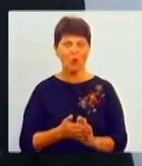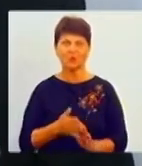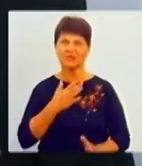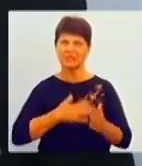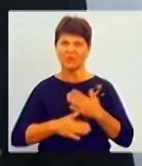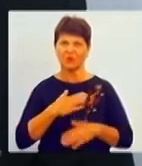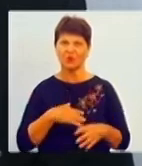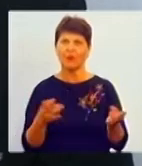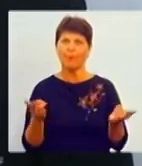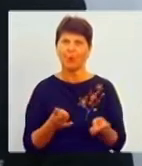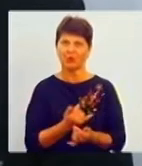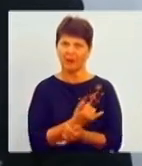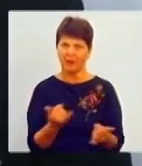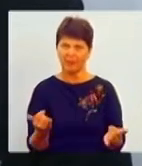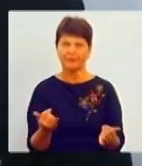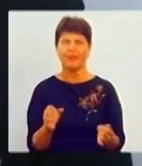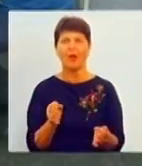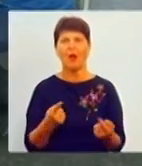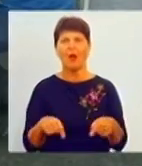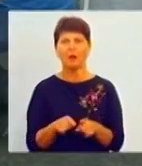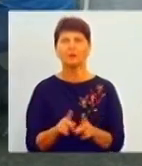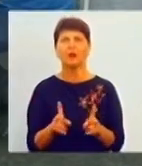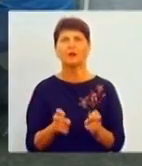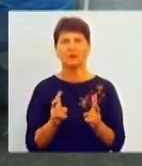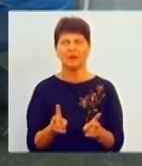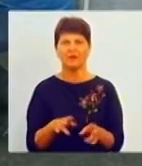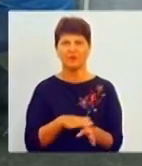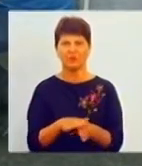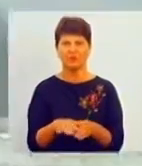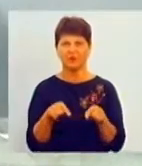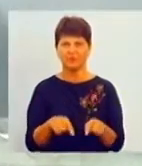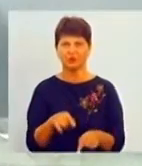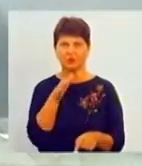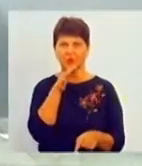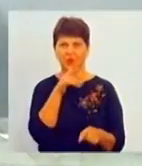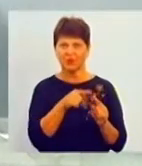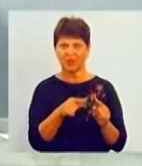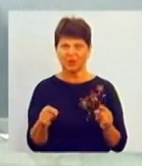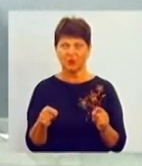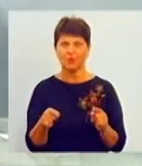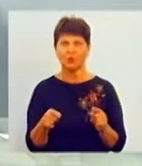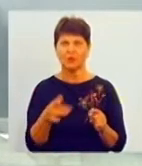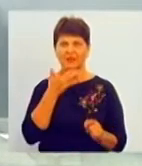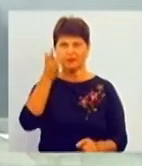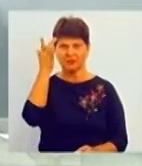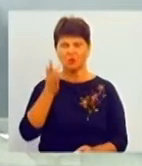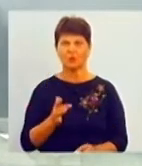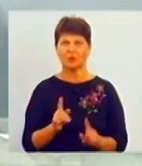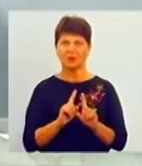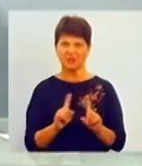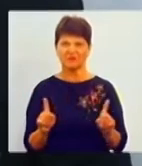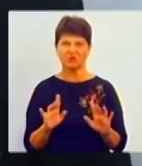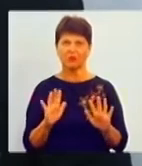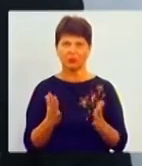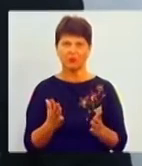потреб. А так, як це відбувалось в цьому літньому сезоні, це надзвичайна подія,